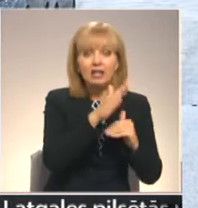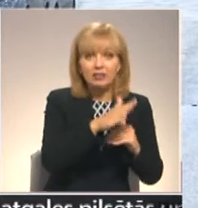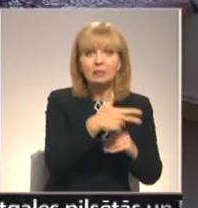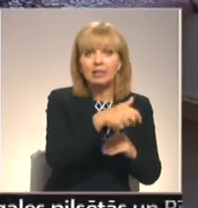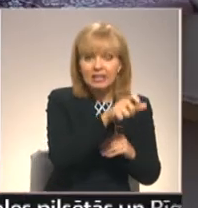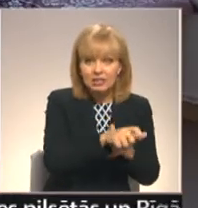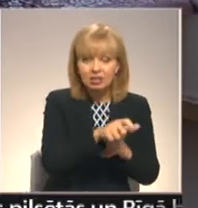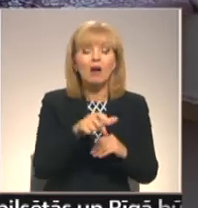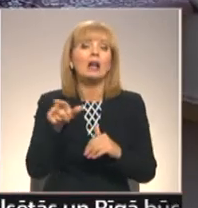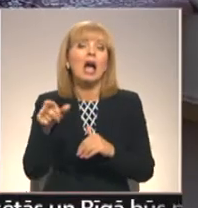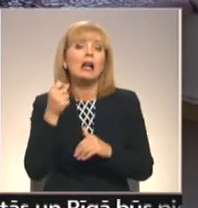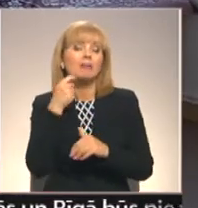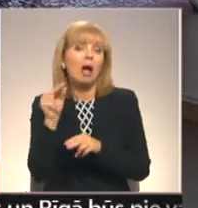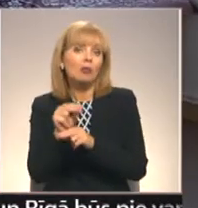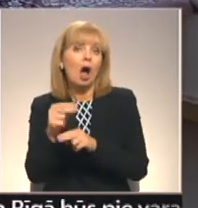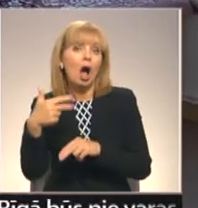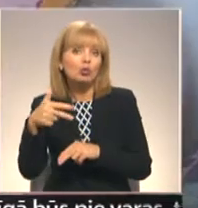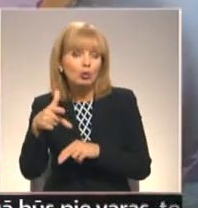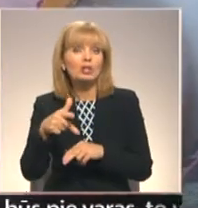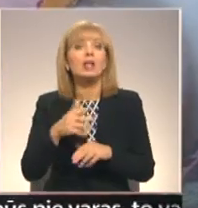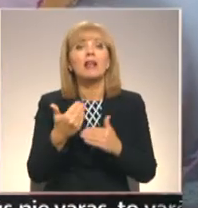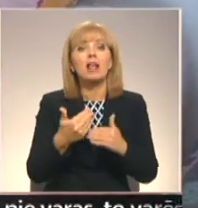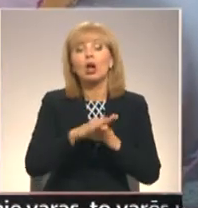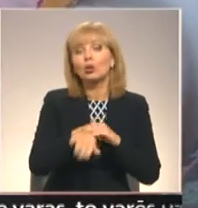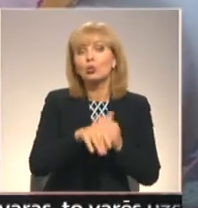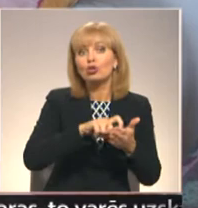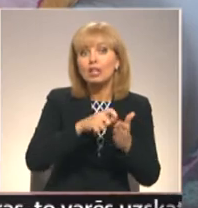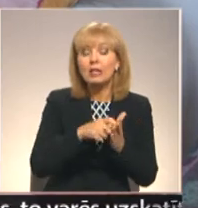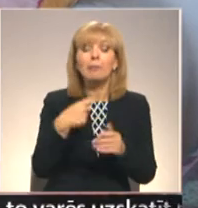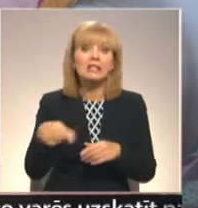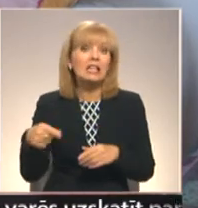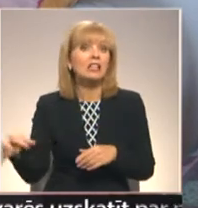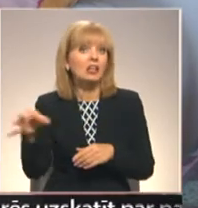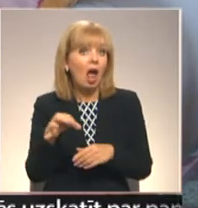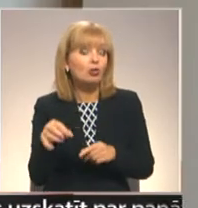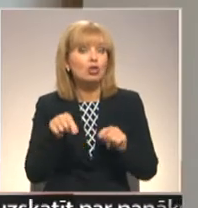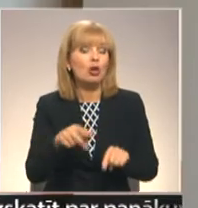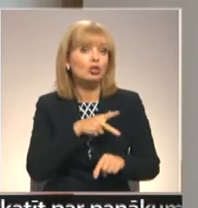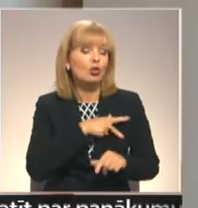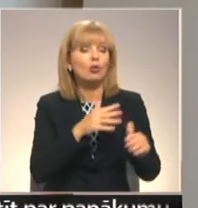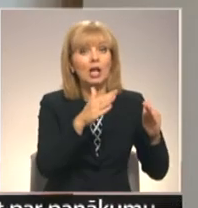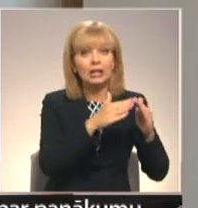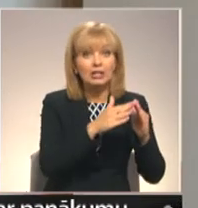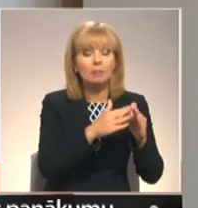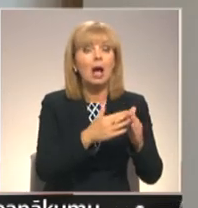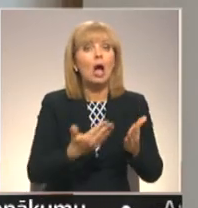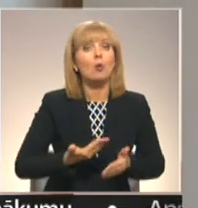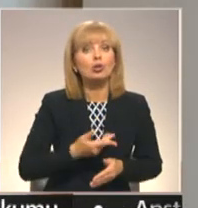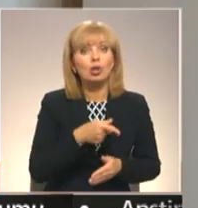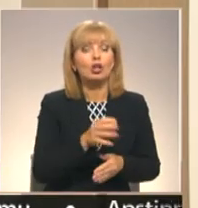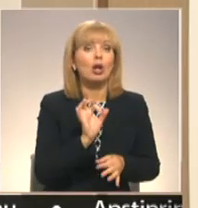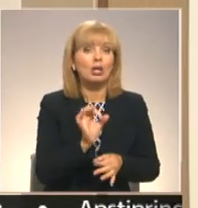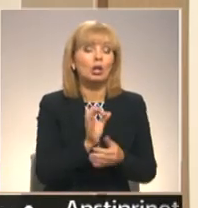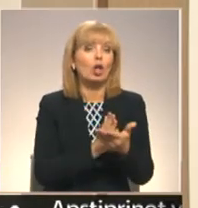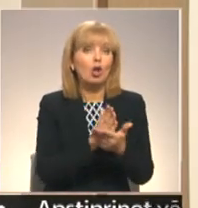personas. Dienas vidū gan visas izstabiņas ir tūkšas, jo gluži tāpat kā citvieta reģionā arī šajā sociālajā iestādē uzturēšanās ir normēta.